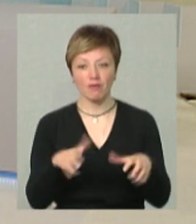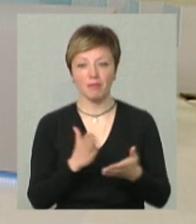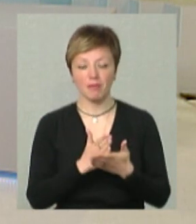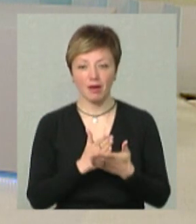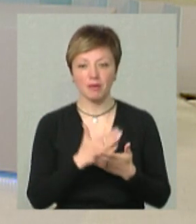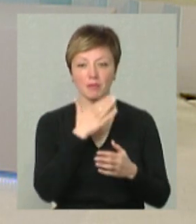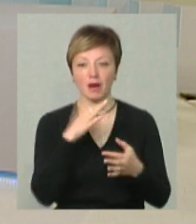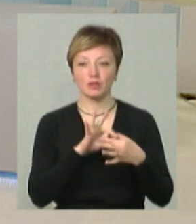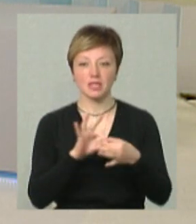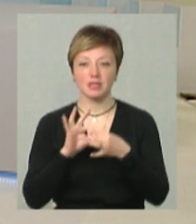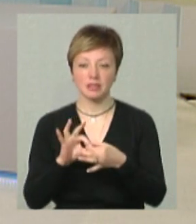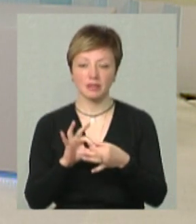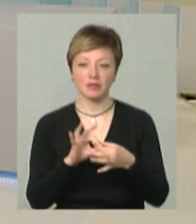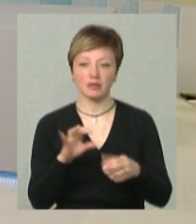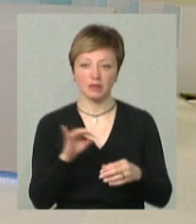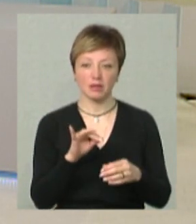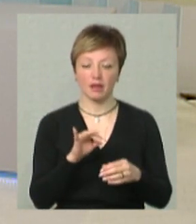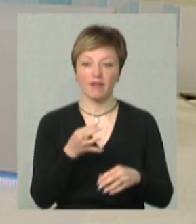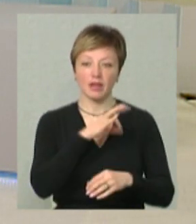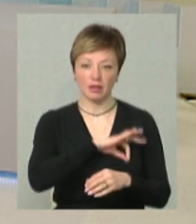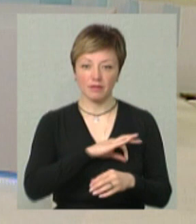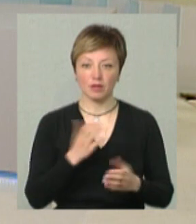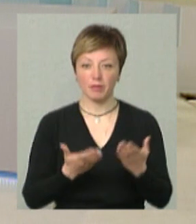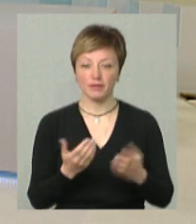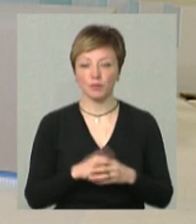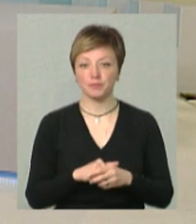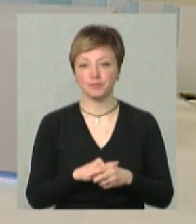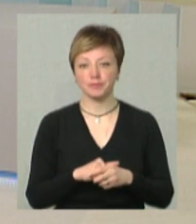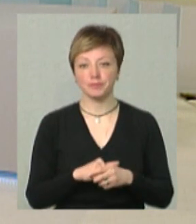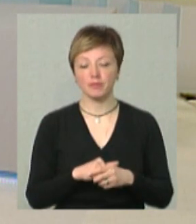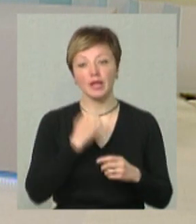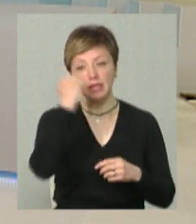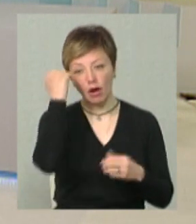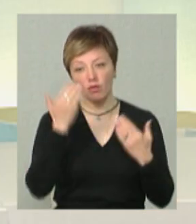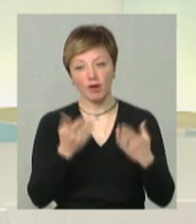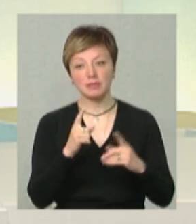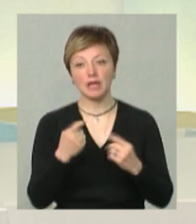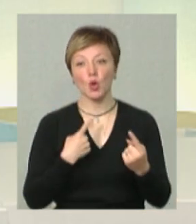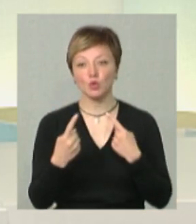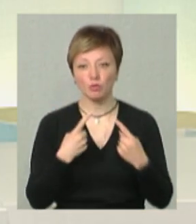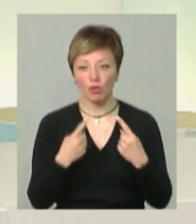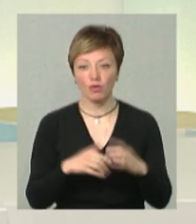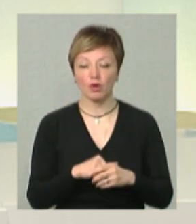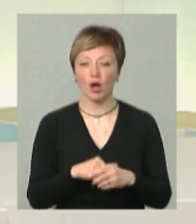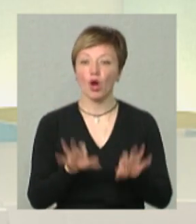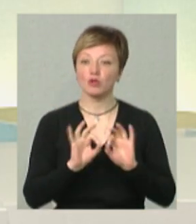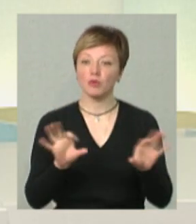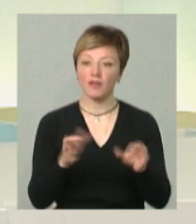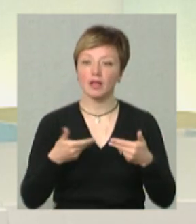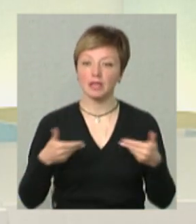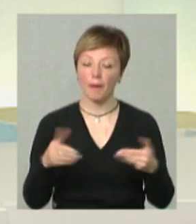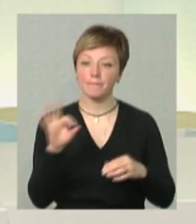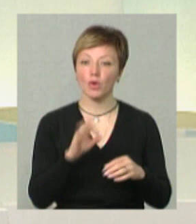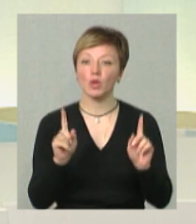теж багато зв'язків тісних і ефективних, напевно. Дякую вам за розмову. Ви розповіли нам